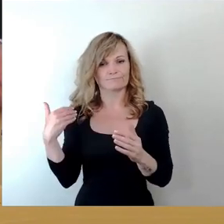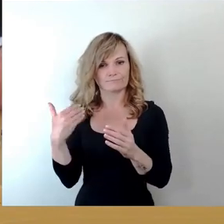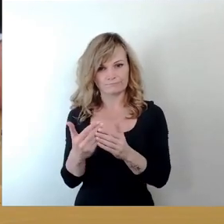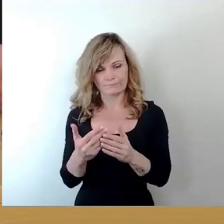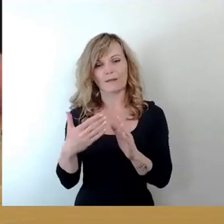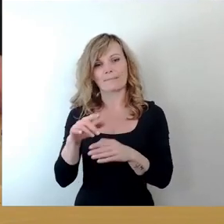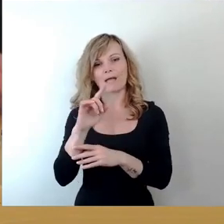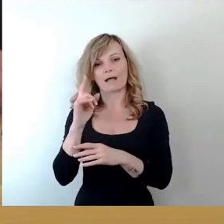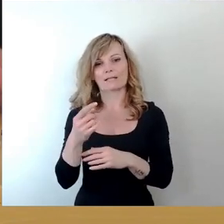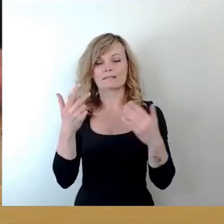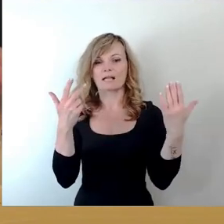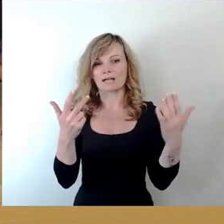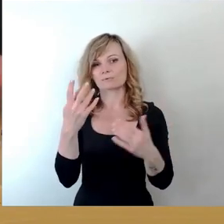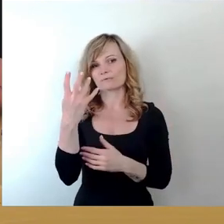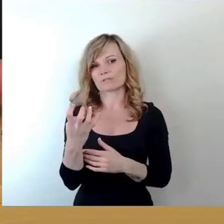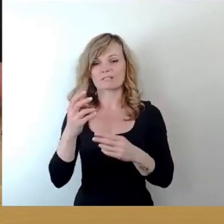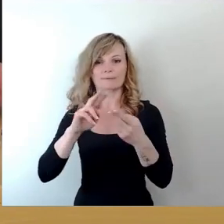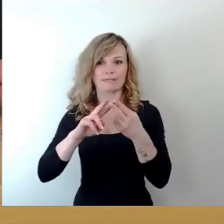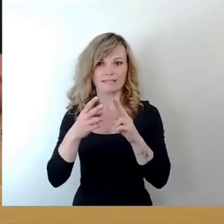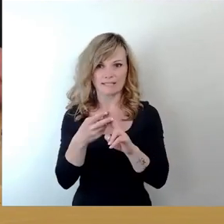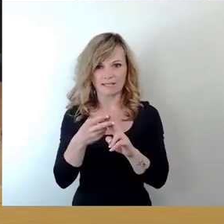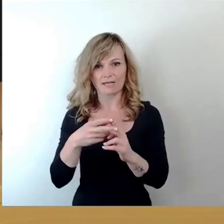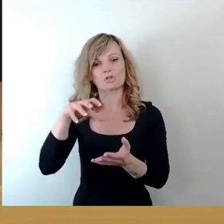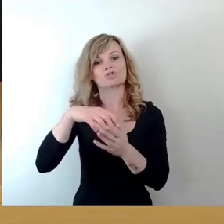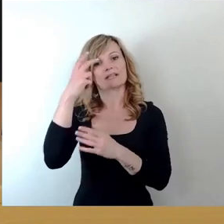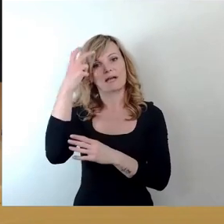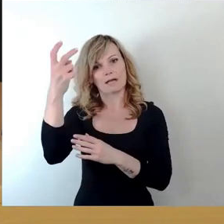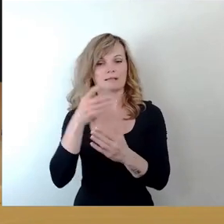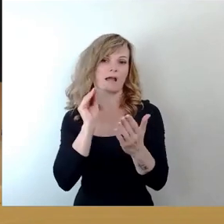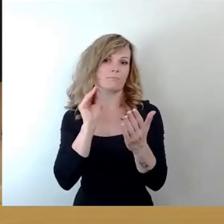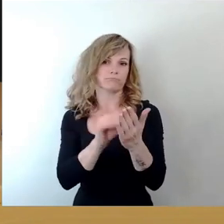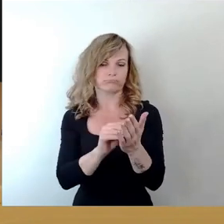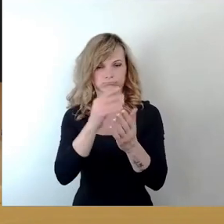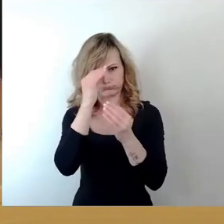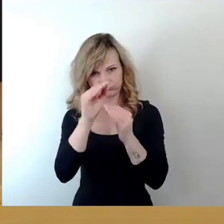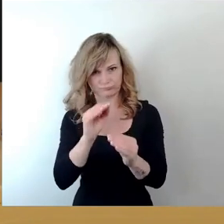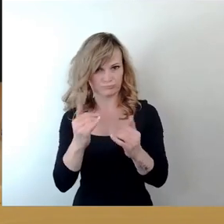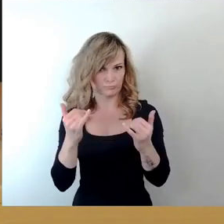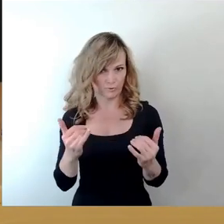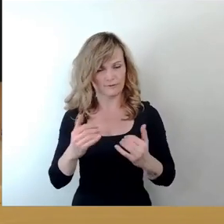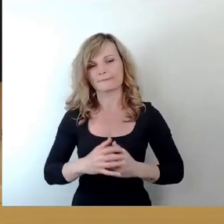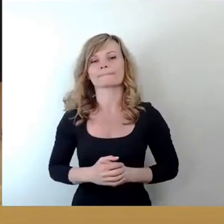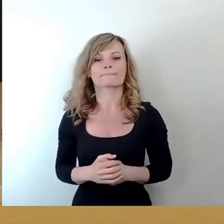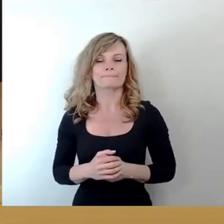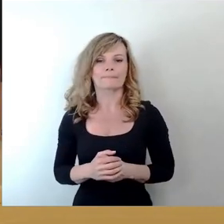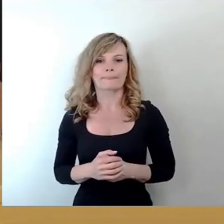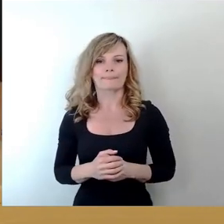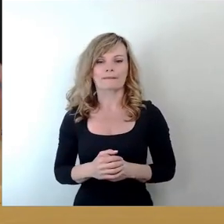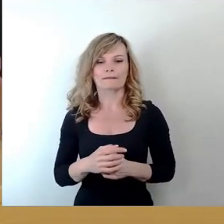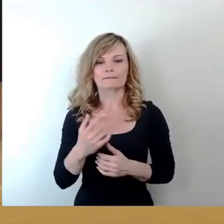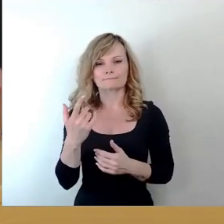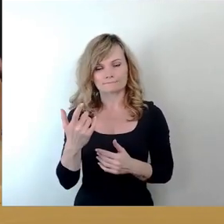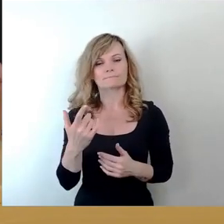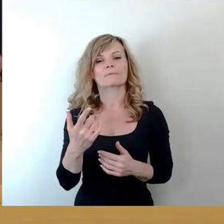als 48 Mitglieder des Stadtrates eingetragen. Ich weise Sie darauf hin, dass eine